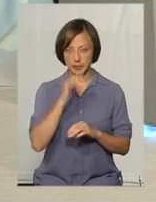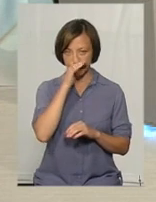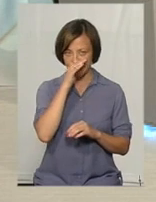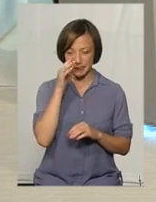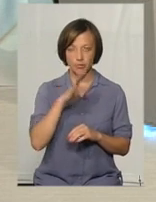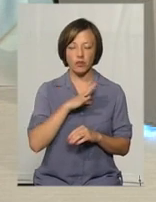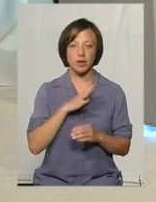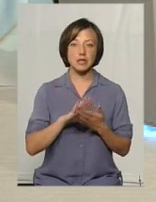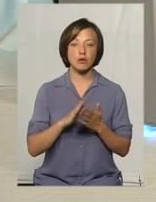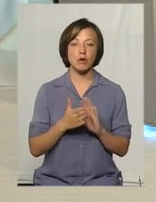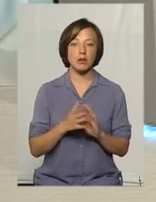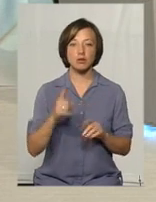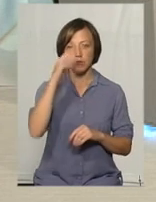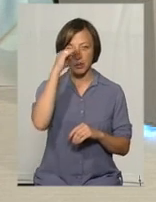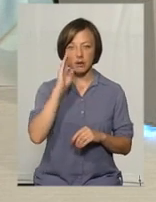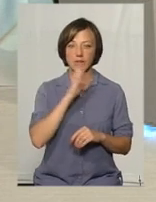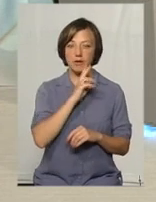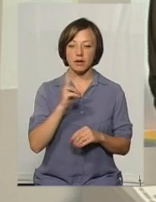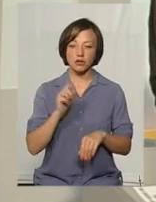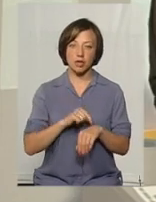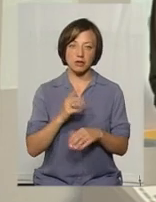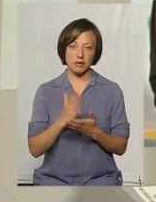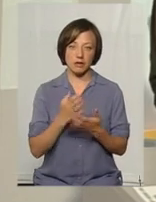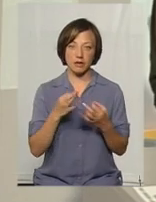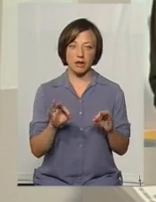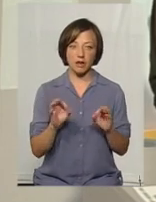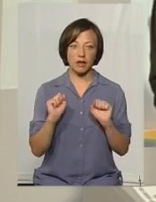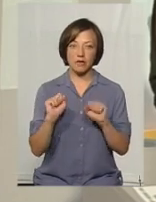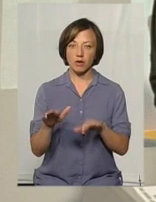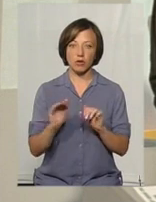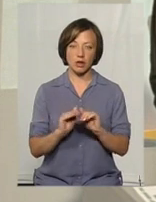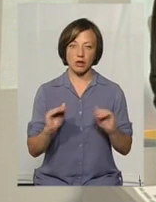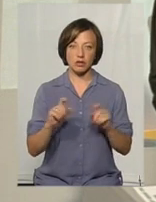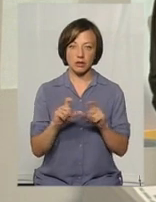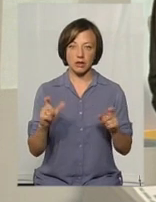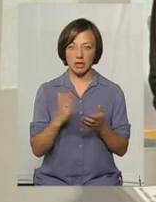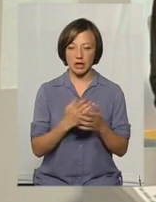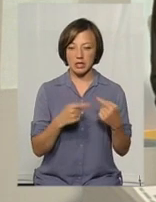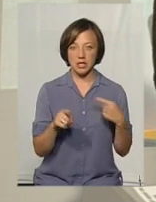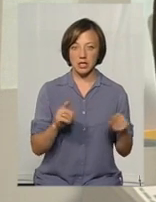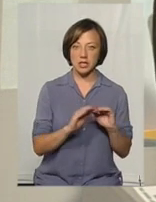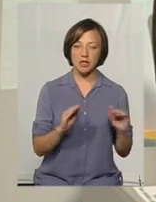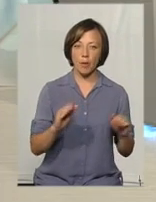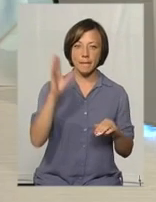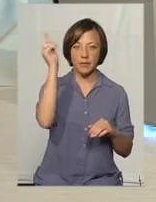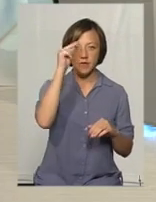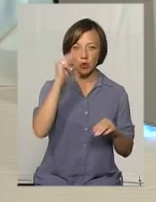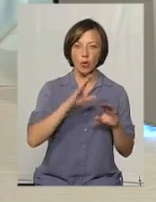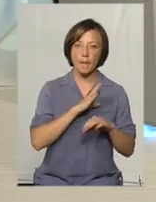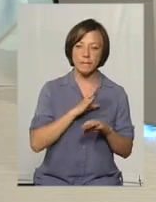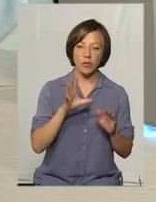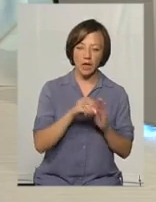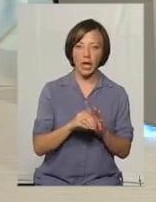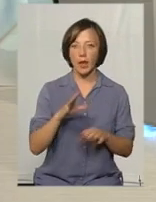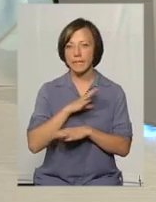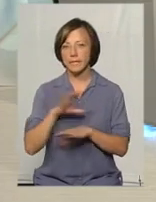в когось батьків є час і дитину не віддають до шкільний заклад. Є різниця між дітками, які були в садочку